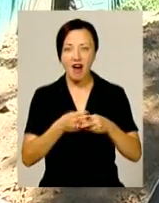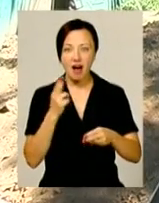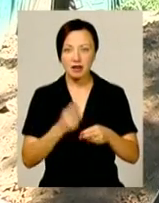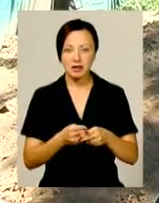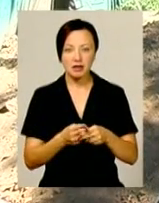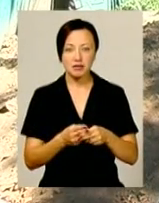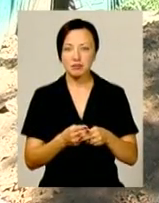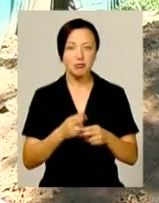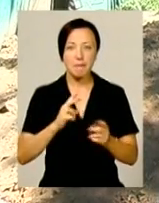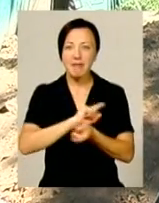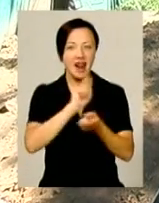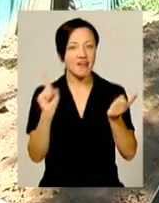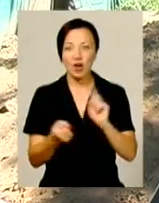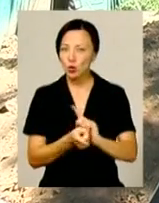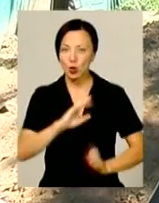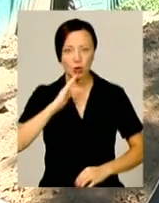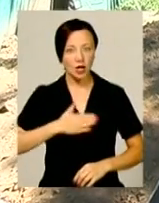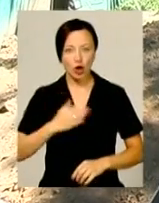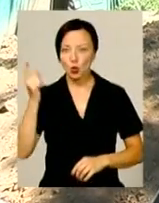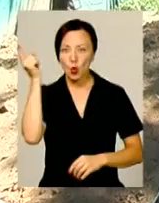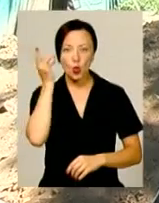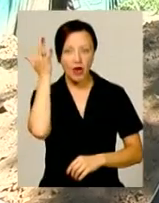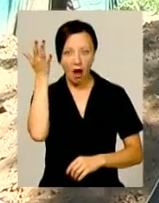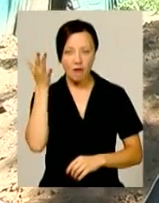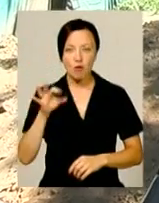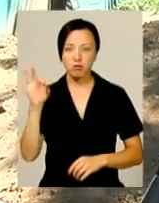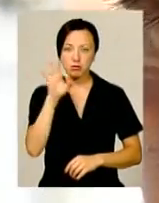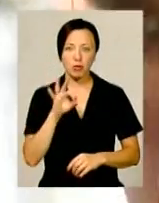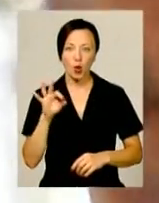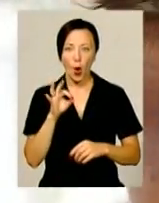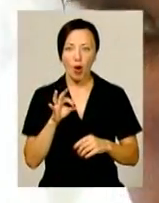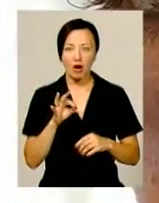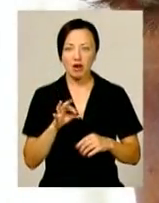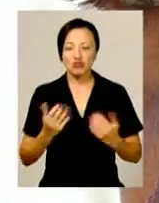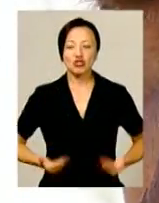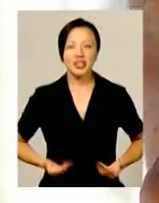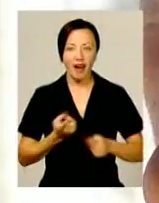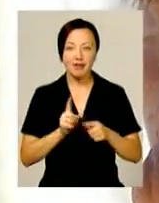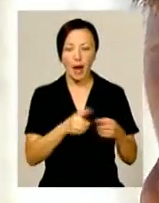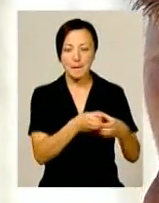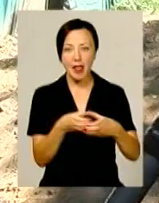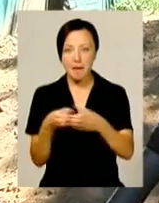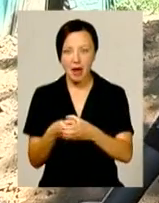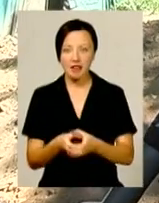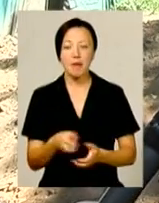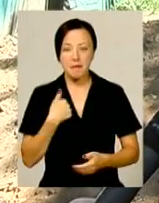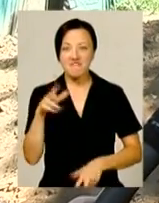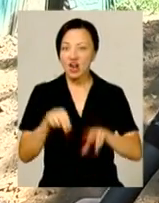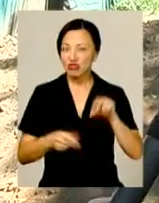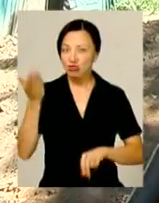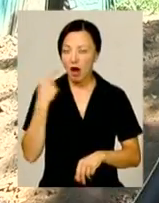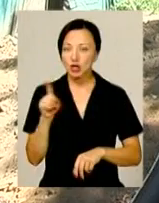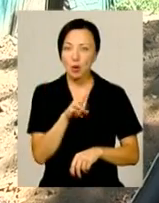нашу уяву про господарство цих племен. Вважалося, що мідь вони отримували у вигляді